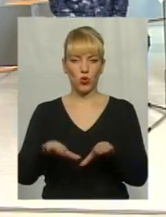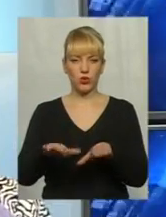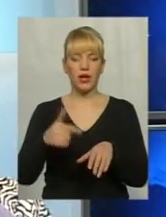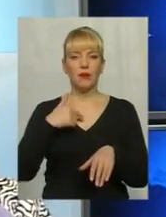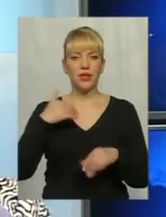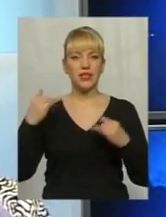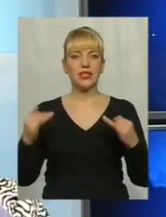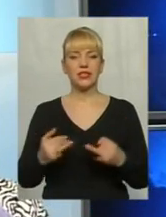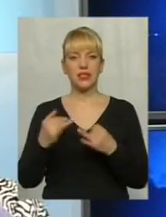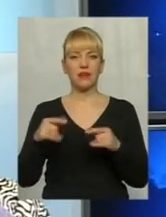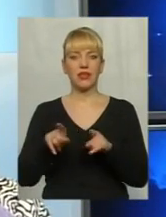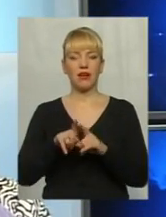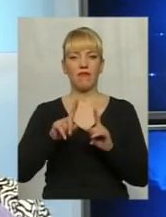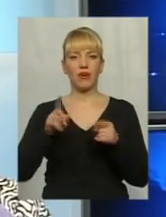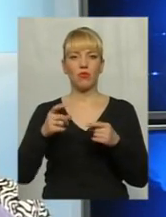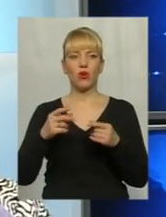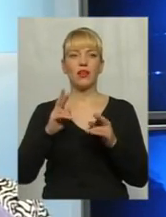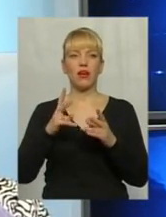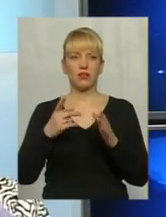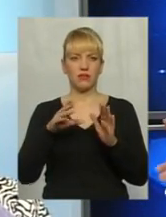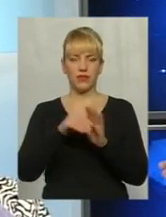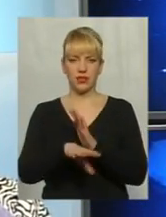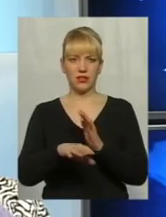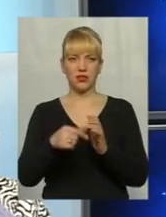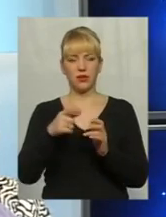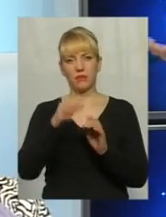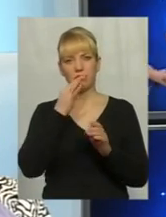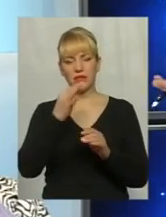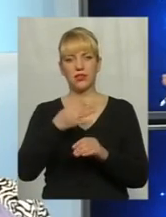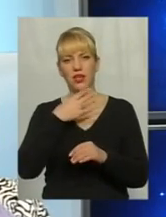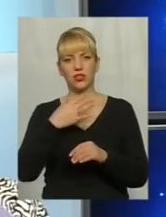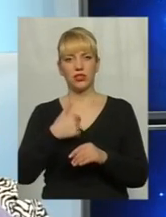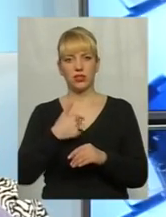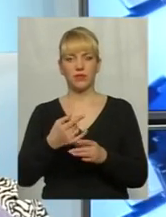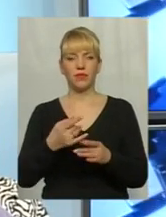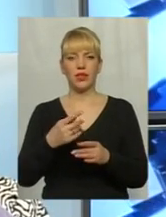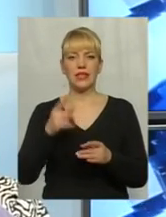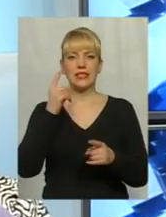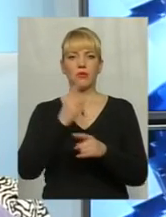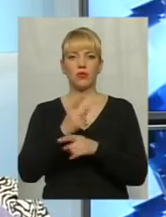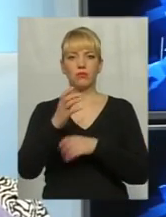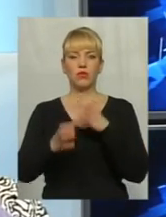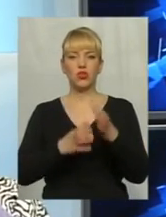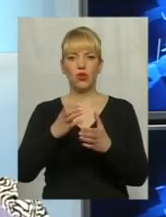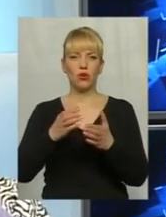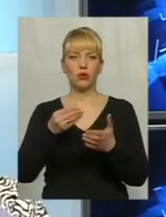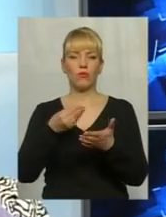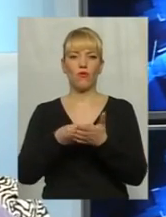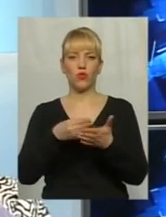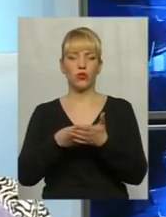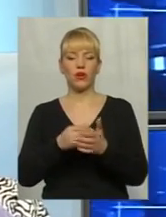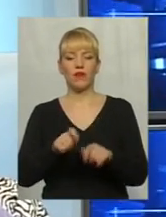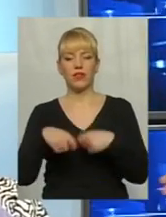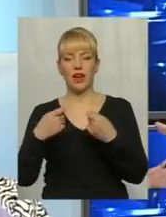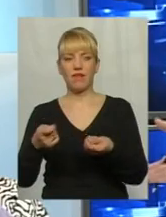така цікава вимога. Як її втілити? Може ви підскажете, може хтось інший? Заборонити Міжнародному валютному фонду видавати кредити